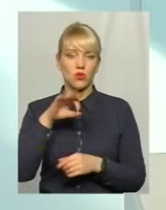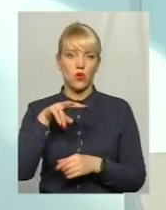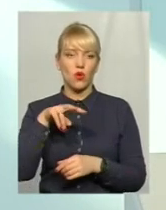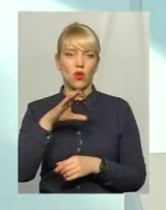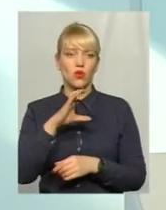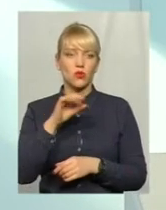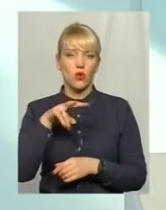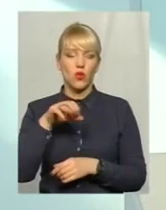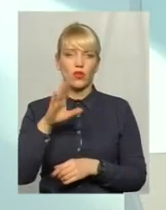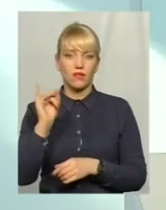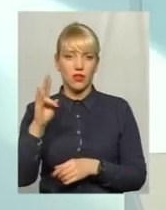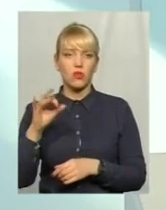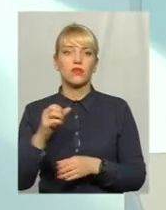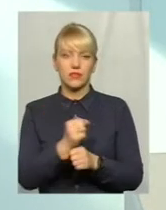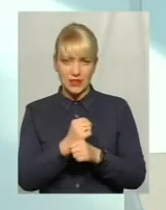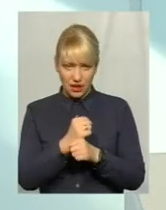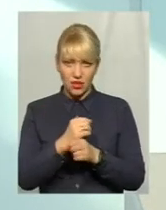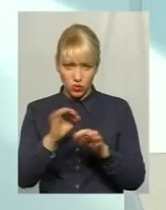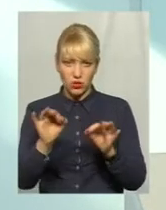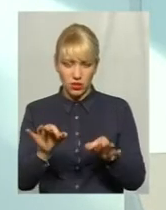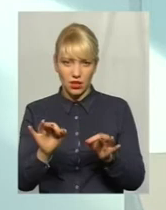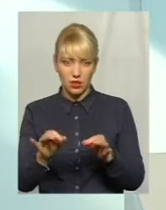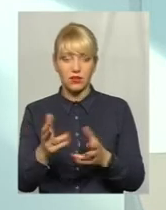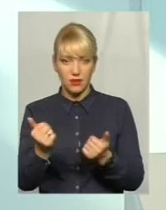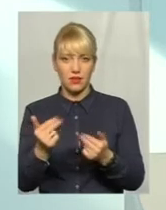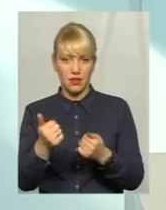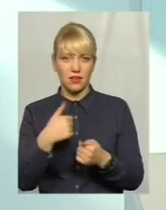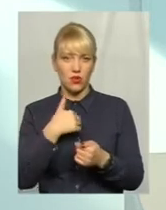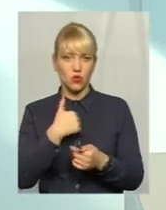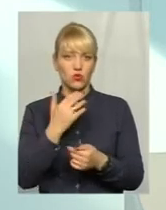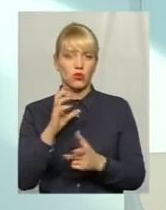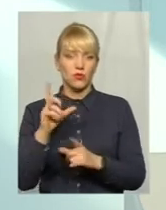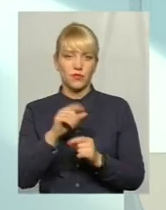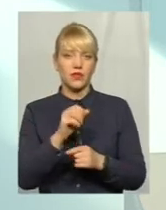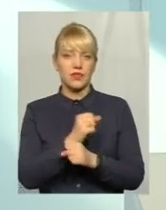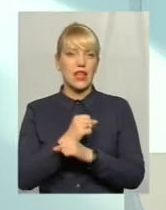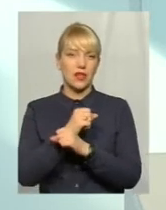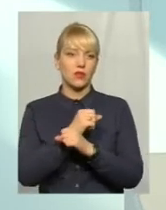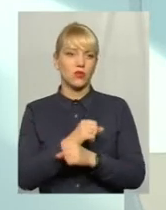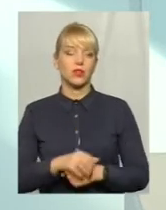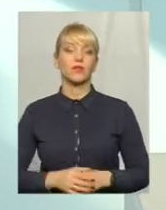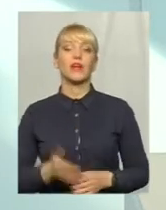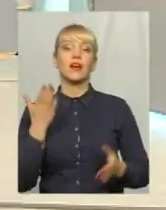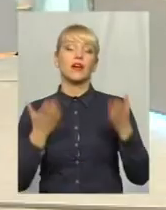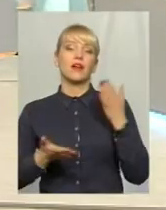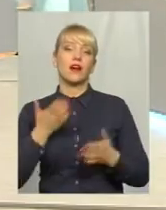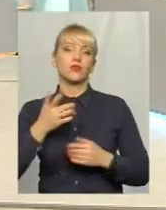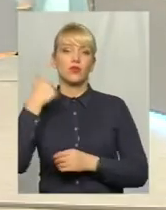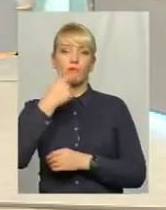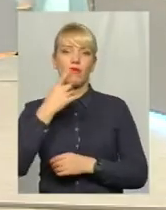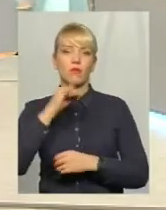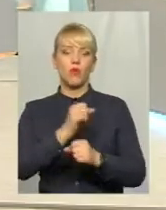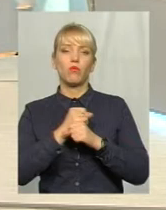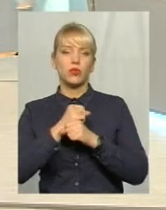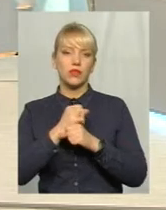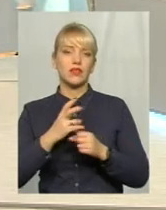так? В санаторій. Дивіться, якщо мова йде про путівки